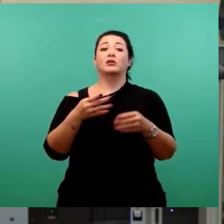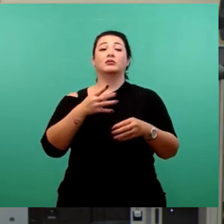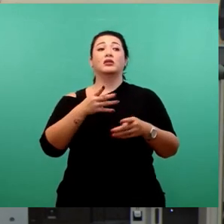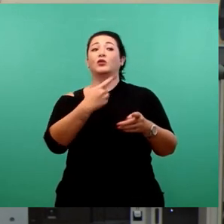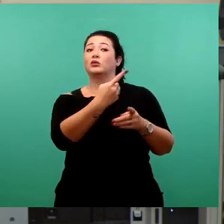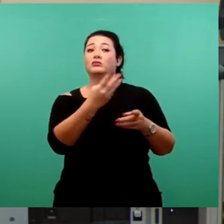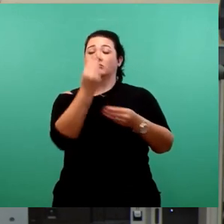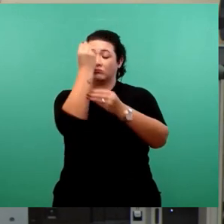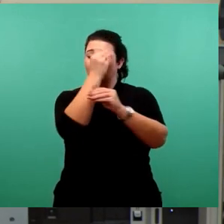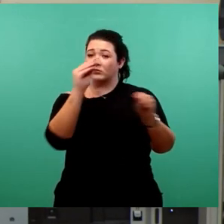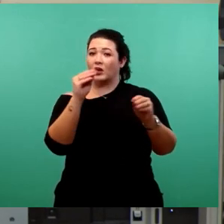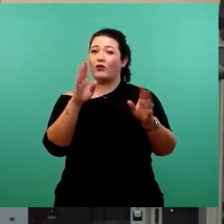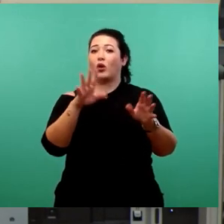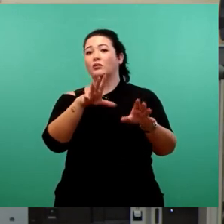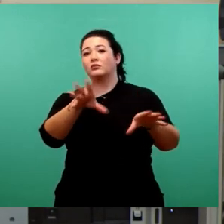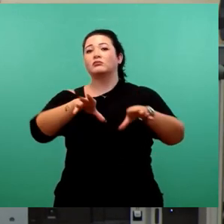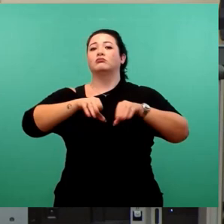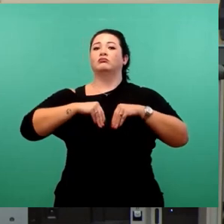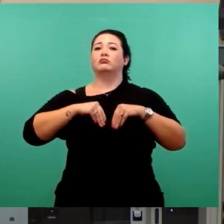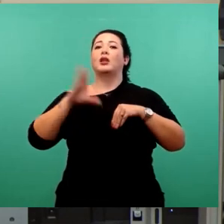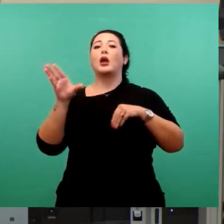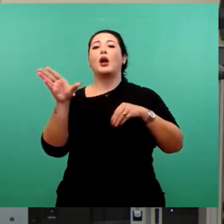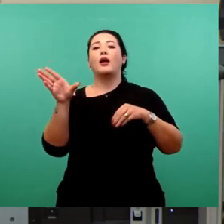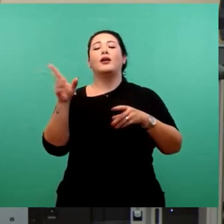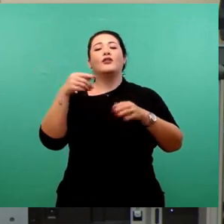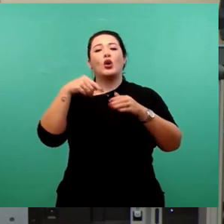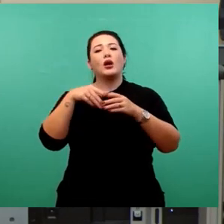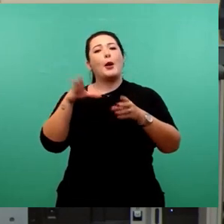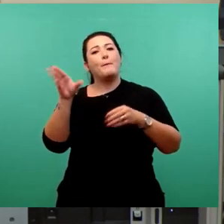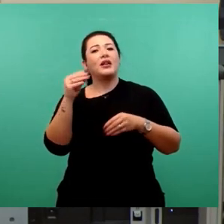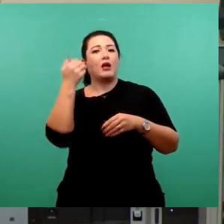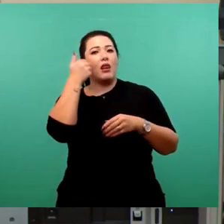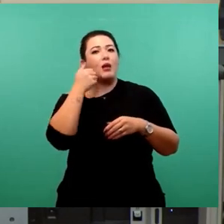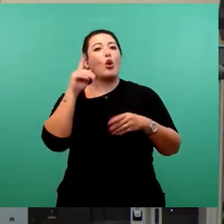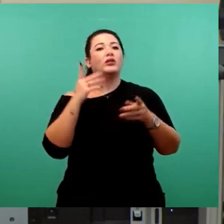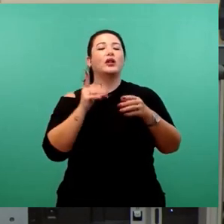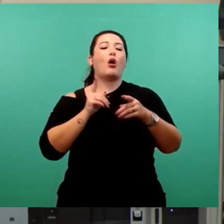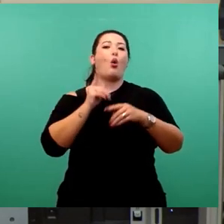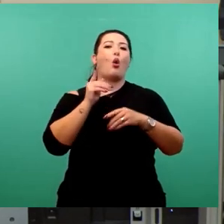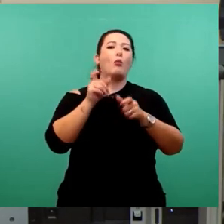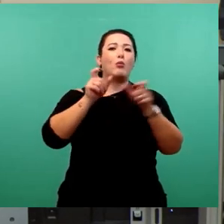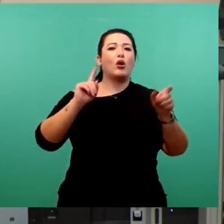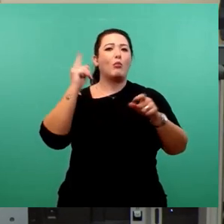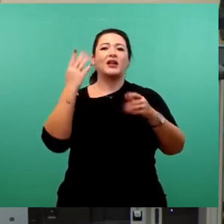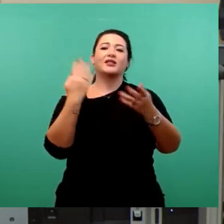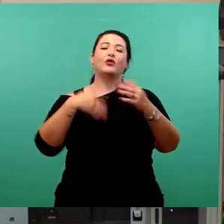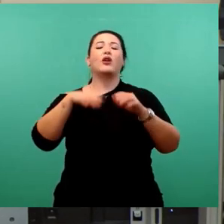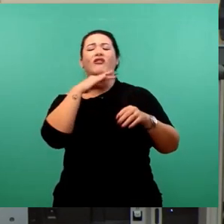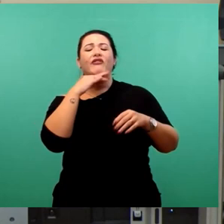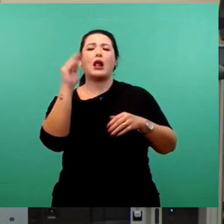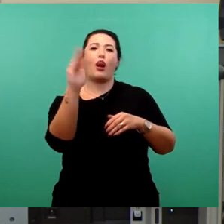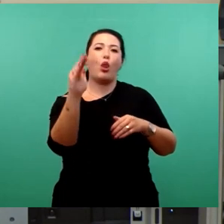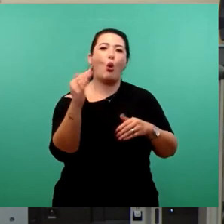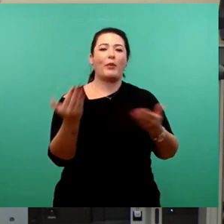Liebe und ein wirklich, ja, ein Lobeshymne auf diesen Oberbürgermeister, wie ich selten so gehört habe. Da